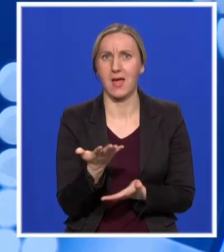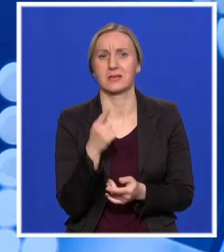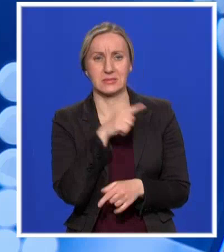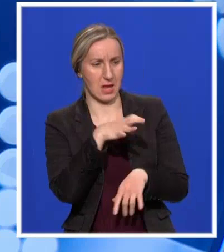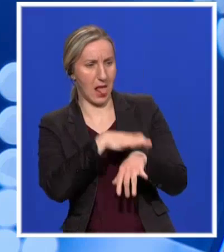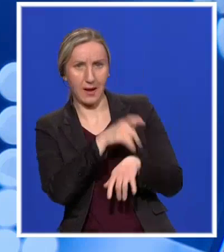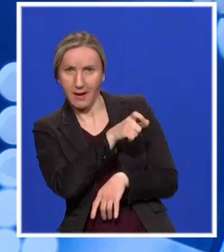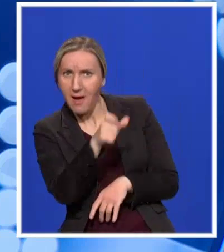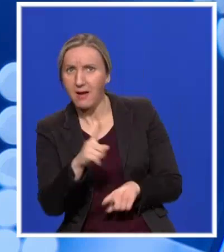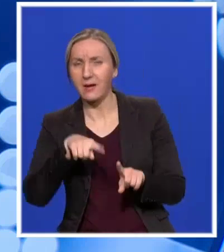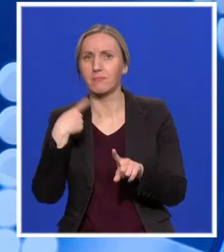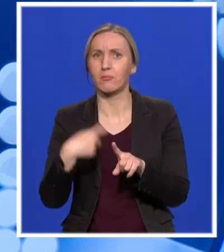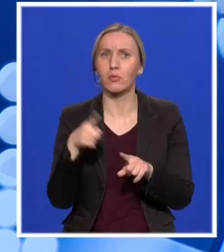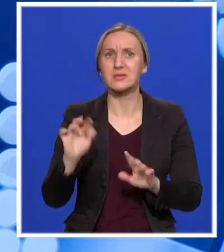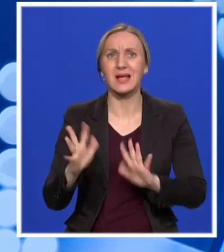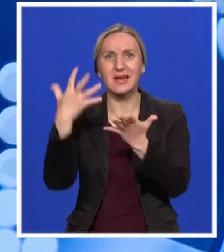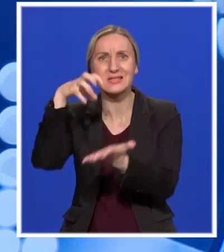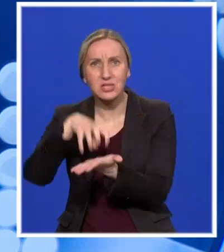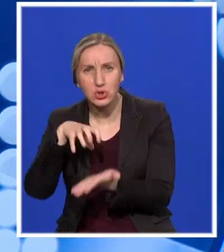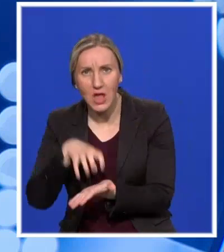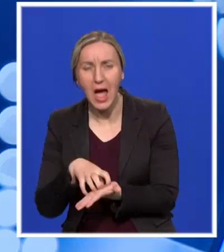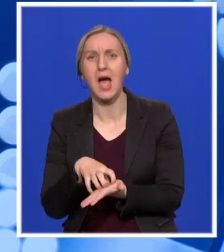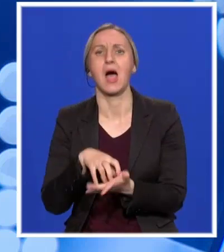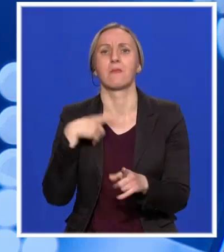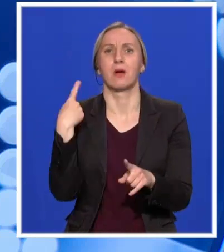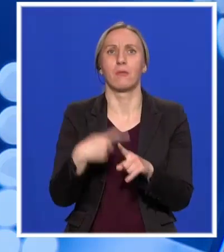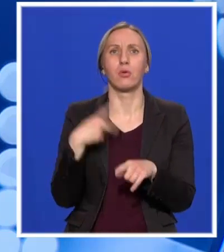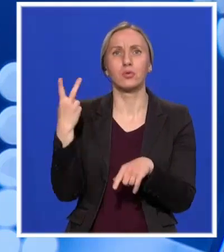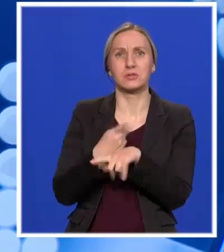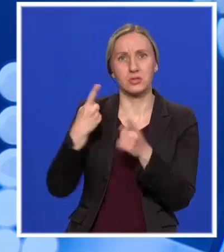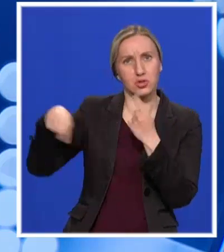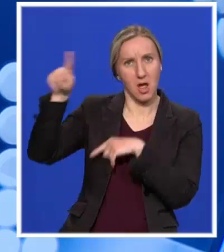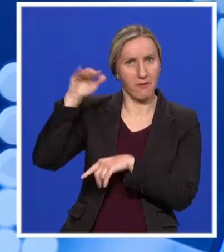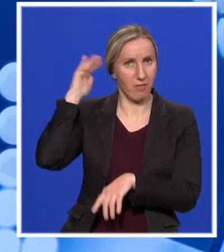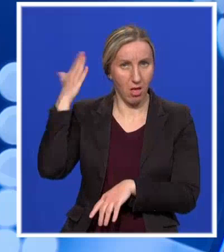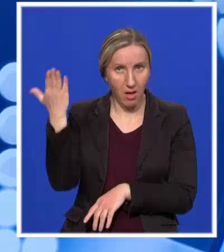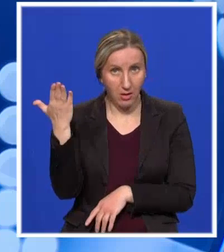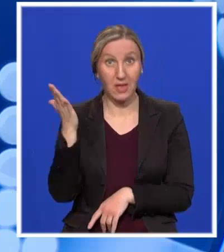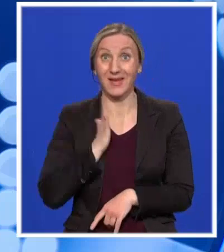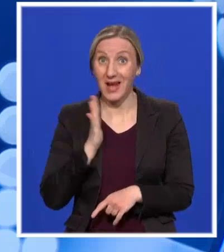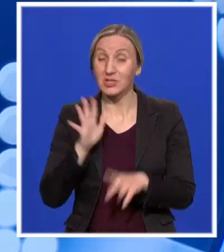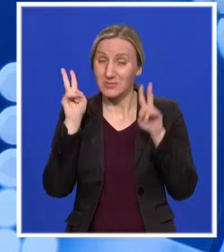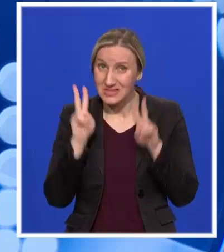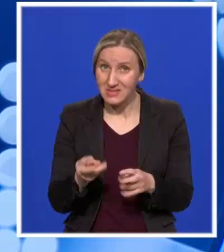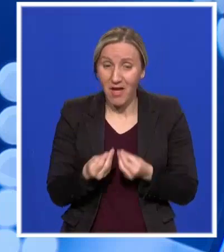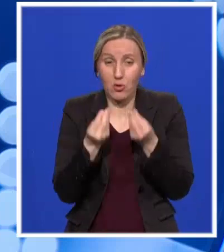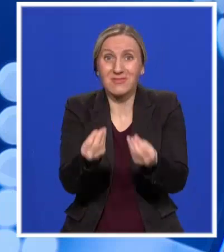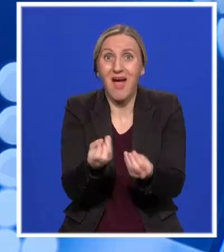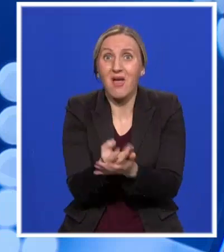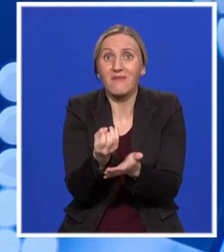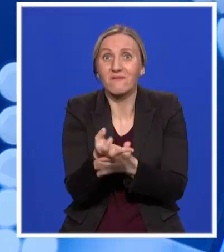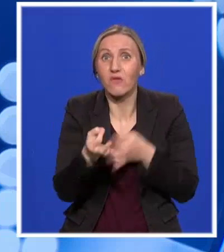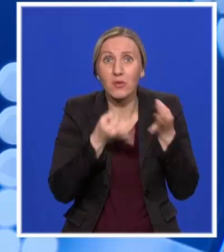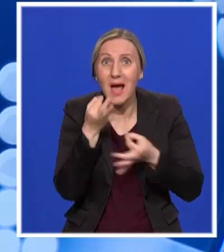profesionalaca i kroz krizne štabove i kroz rad državnog rukvodstva. I građanima se zaista pružuju informacije o tome šta se